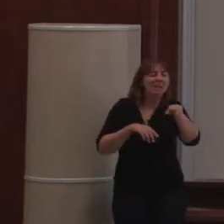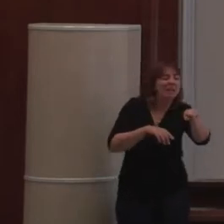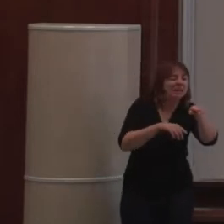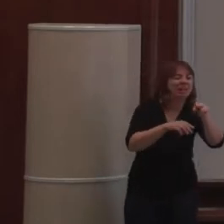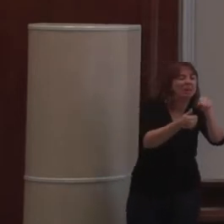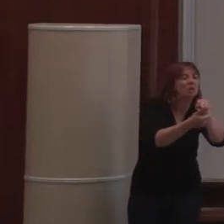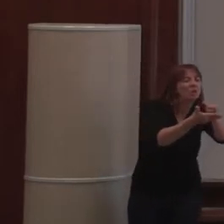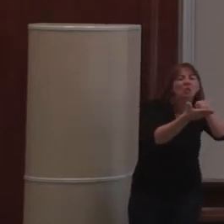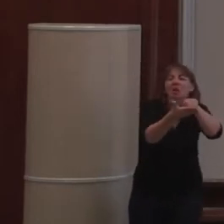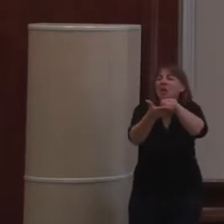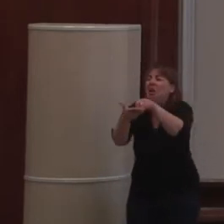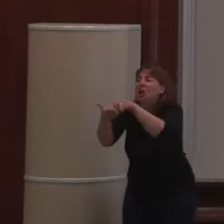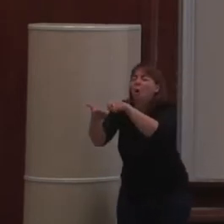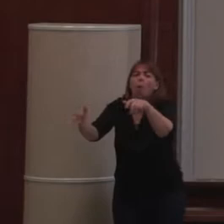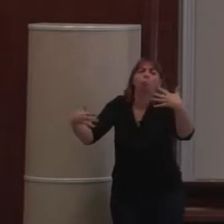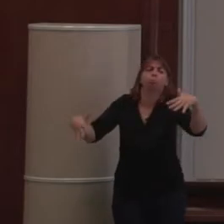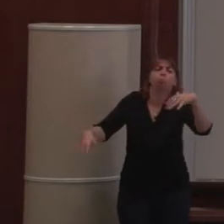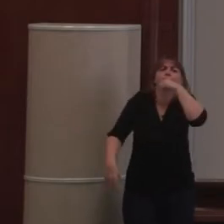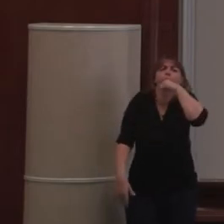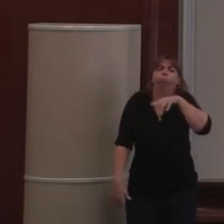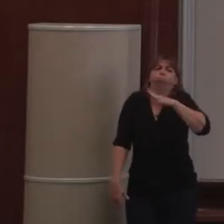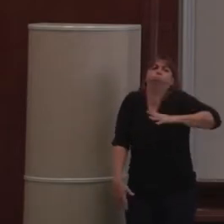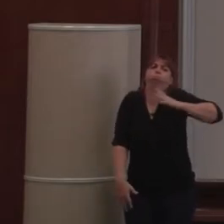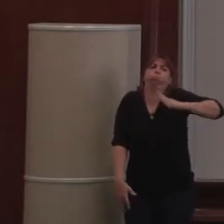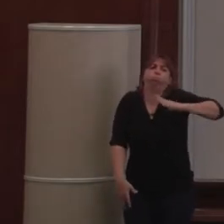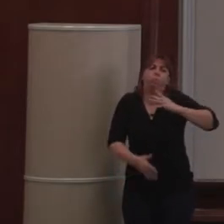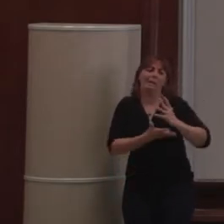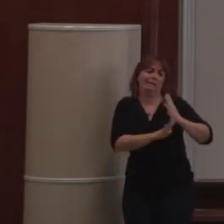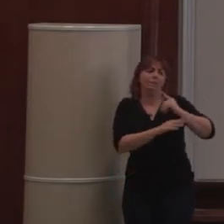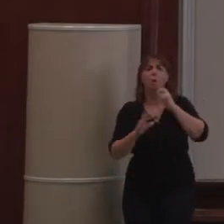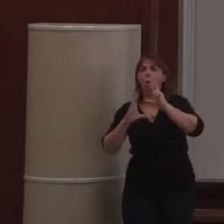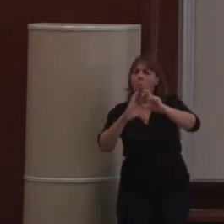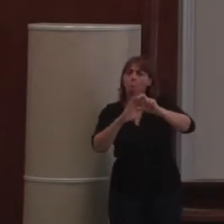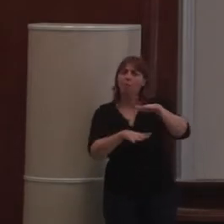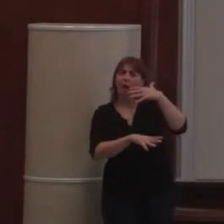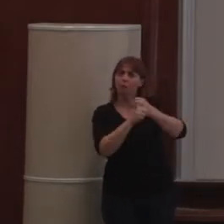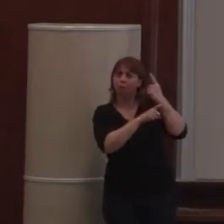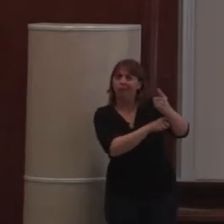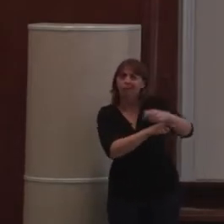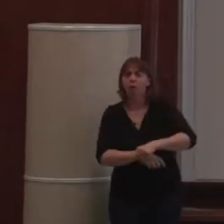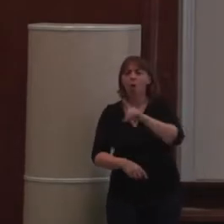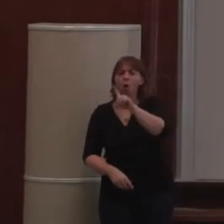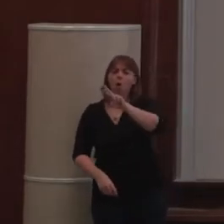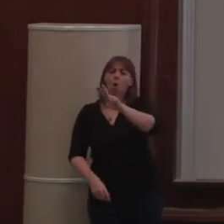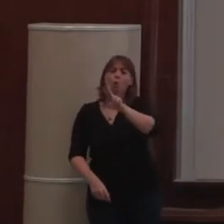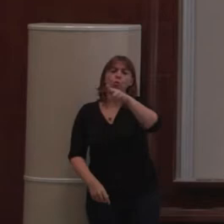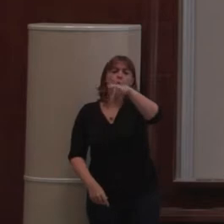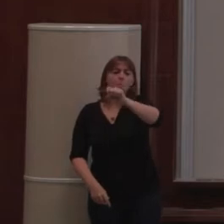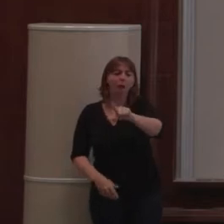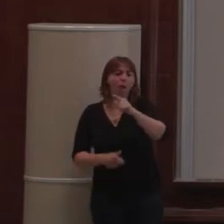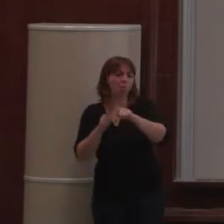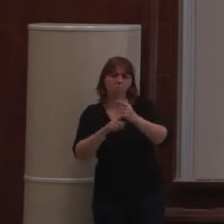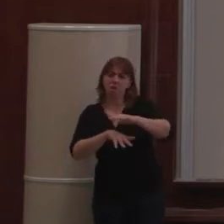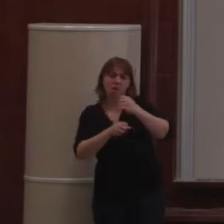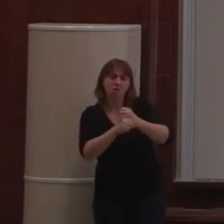tous bien 10 ans. Facile. Plon, 15 ans. Drupal, 15 ans. Joomla, légèrement plus jeune. Mais ce n